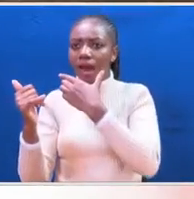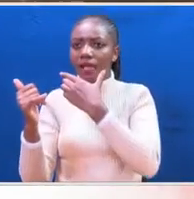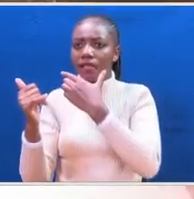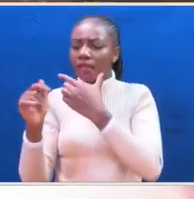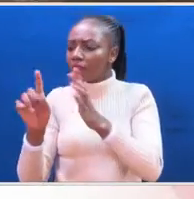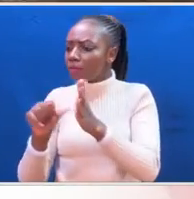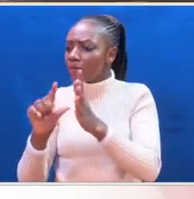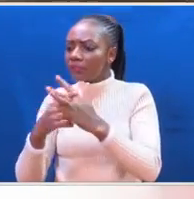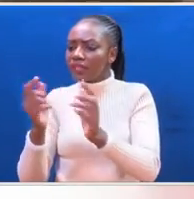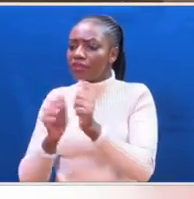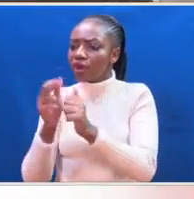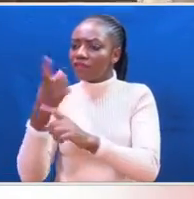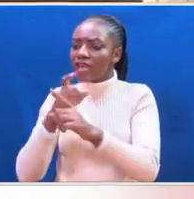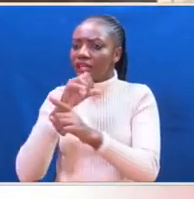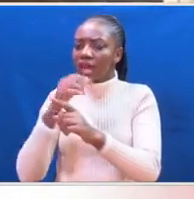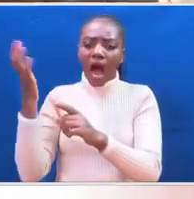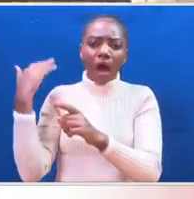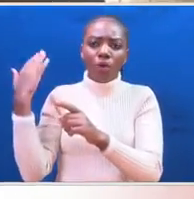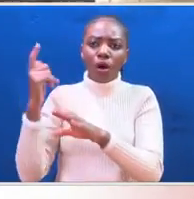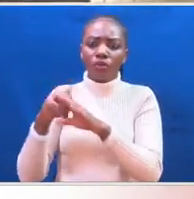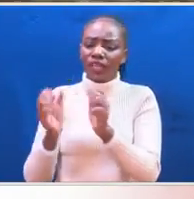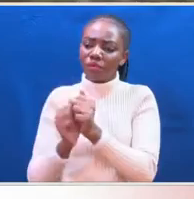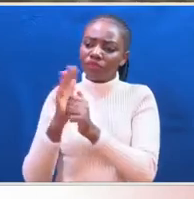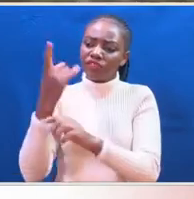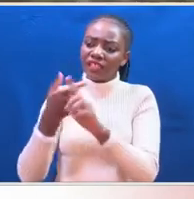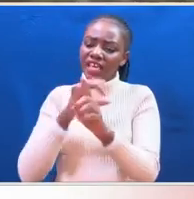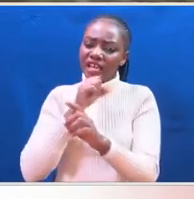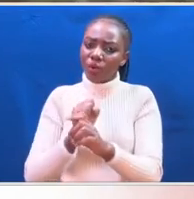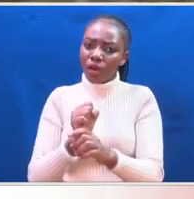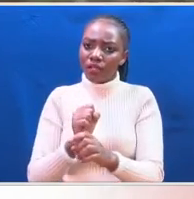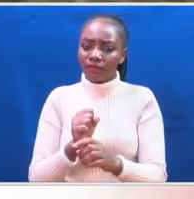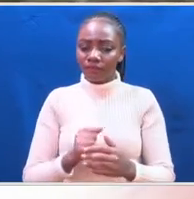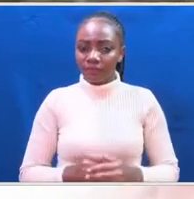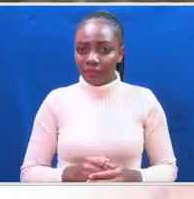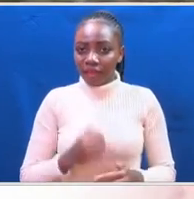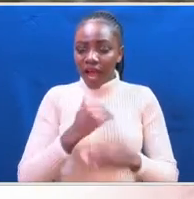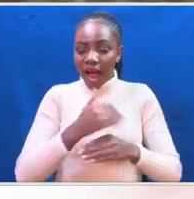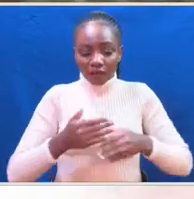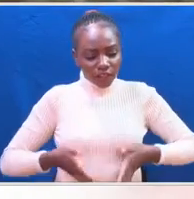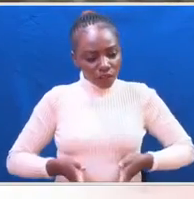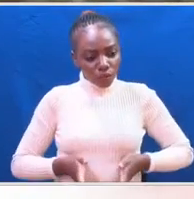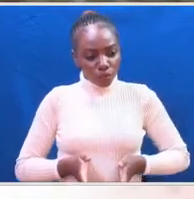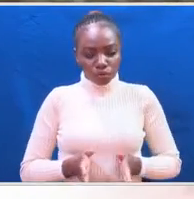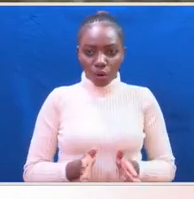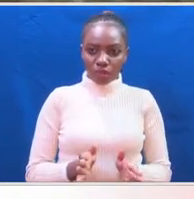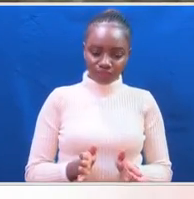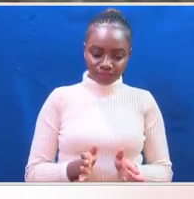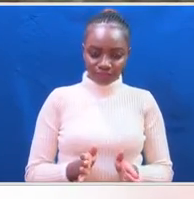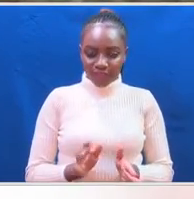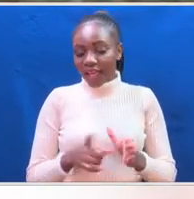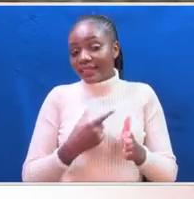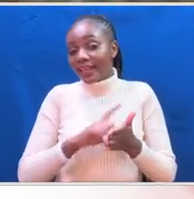years ago when he was barely 14 years old. Baraka ya kusaliwa kiuwa na miaka karibu kumina ine,